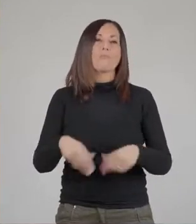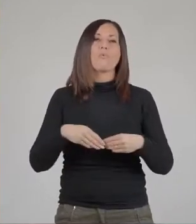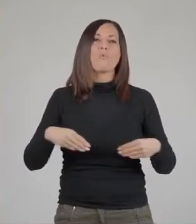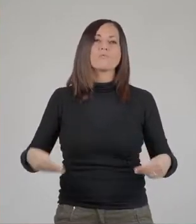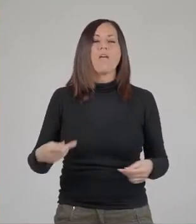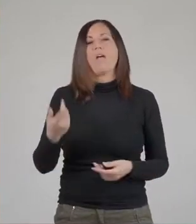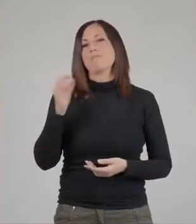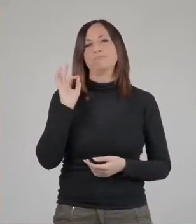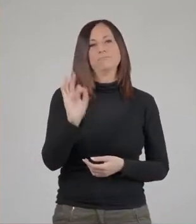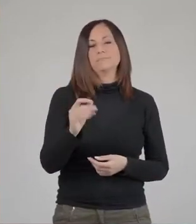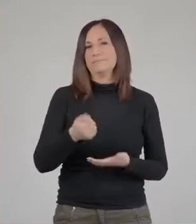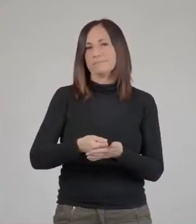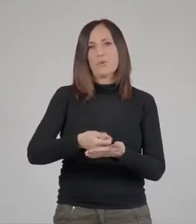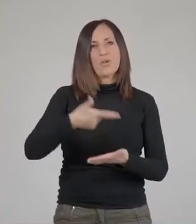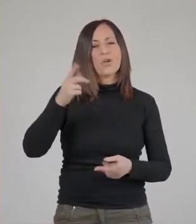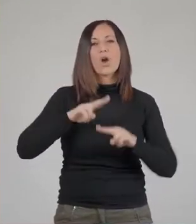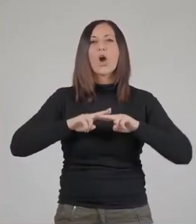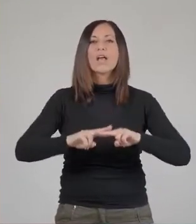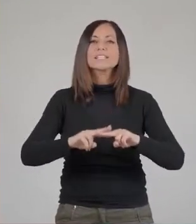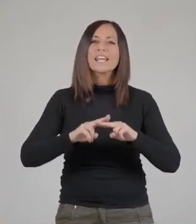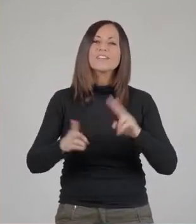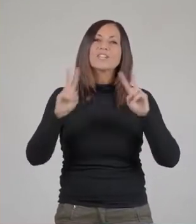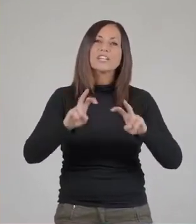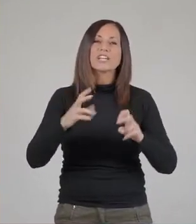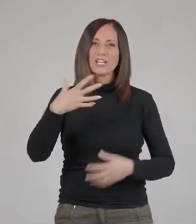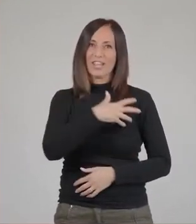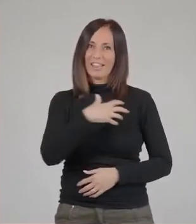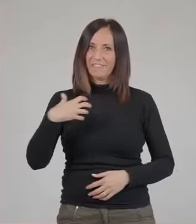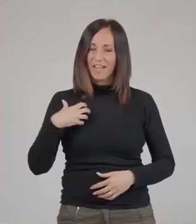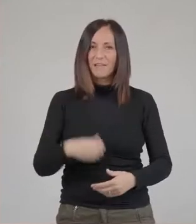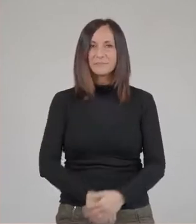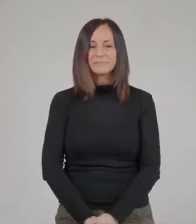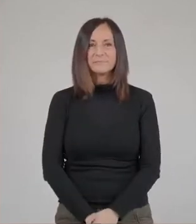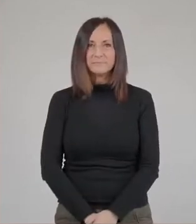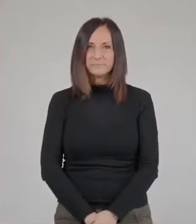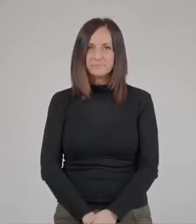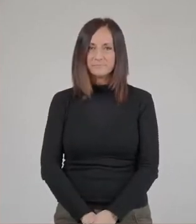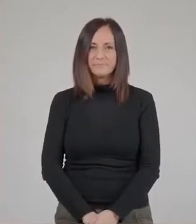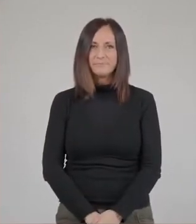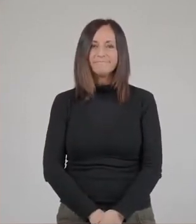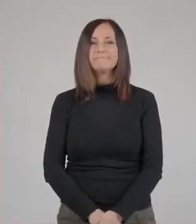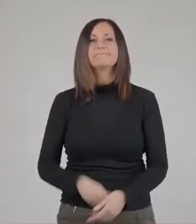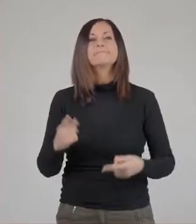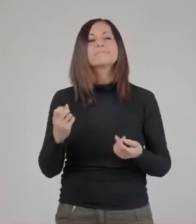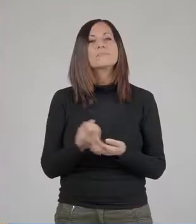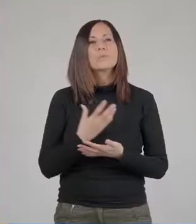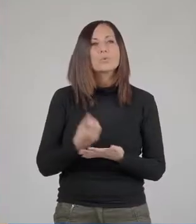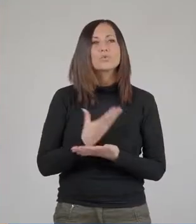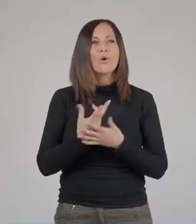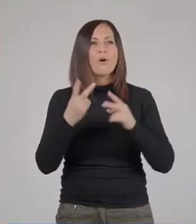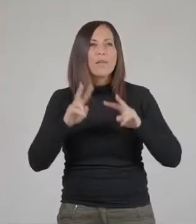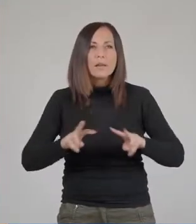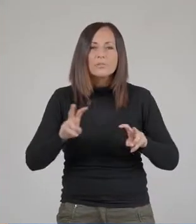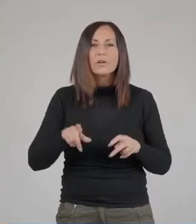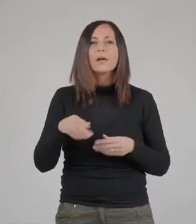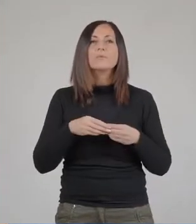naturale costituiscono un elemento importantissimo di conservazione e di ricerca scientifica. Nella produzione di